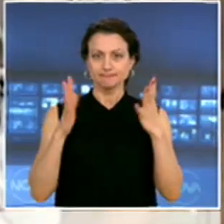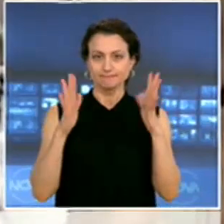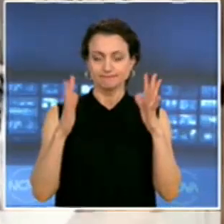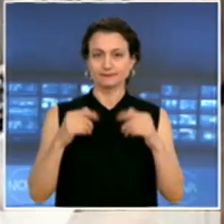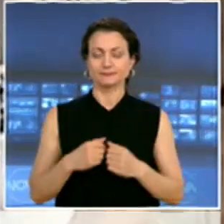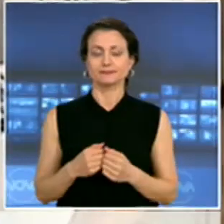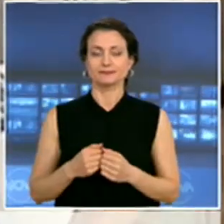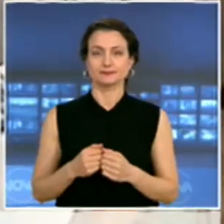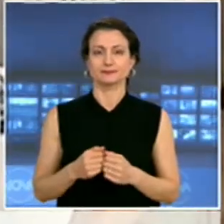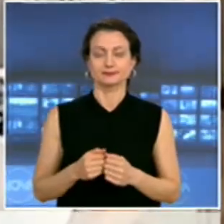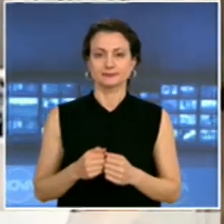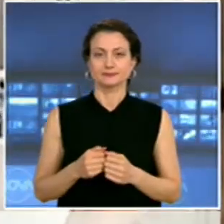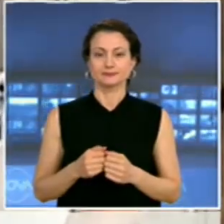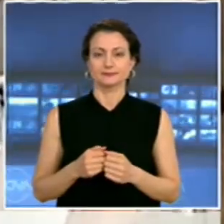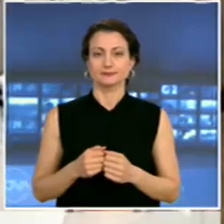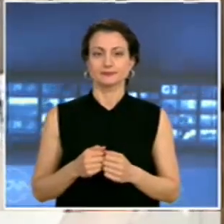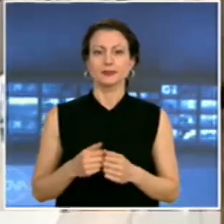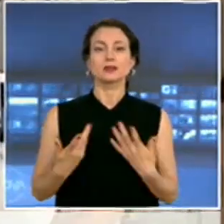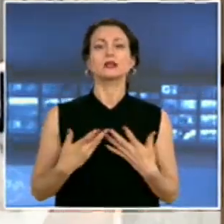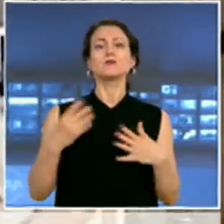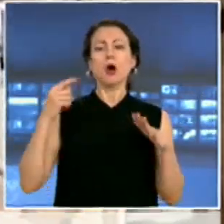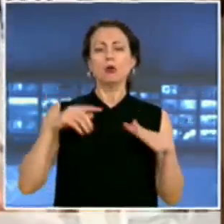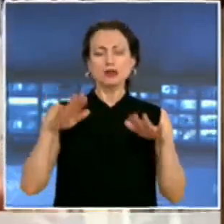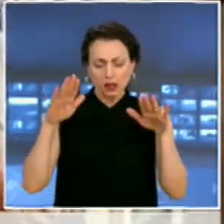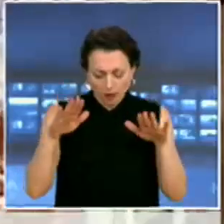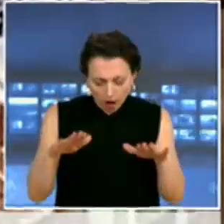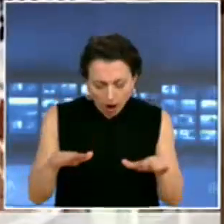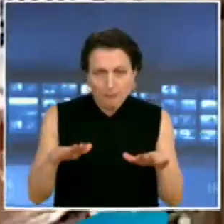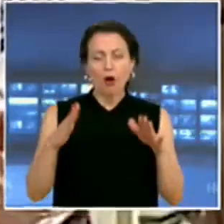и да гоятиме също един много дълбок поклапва да. Аплодисмент,